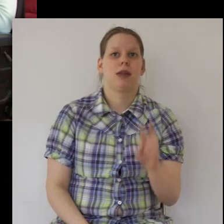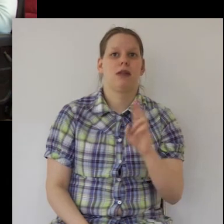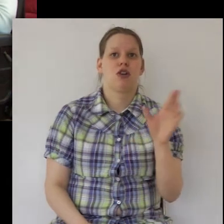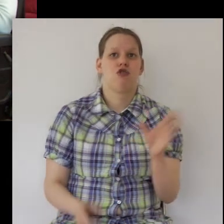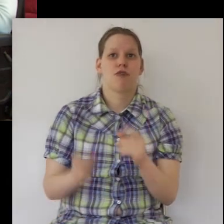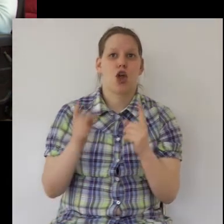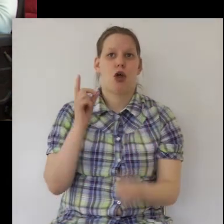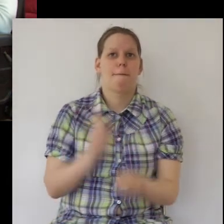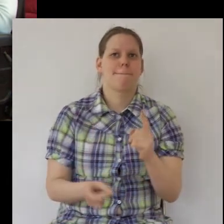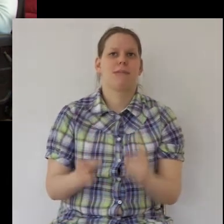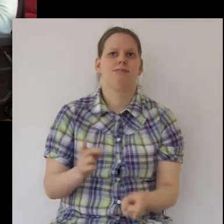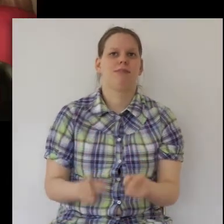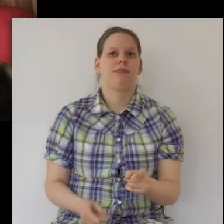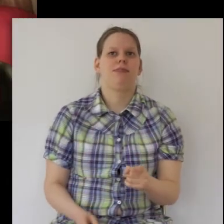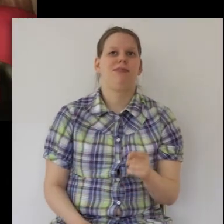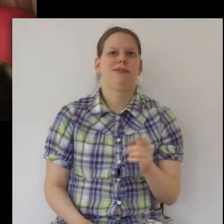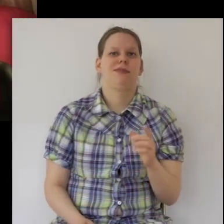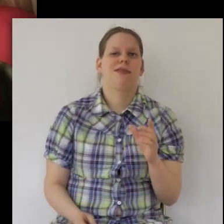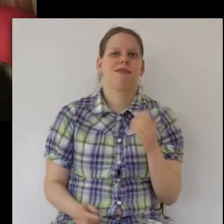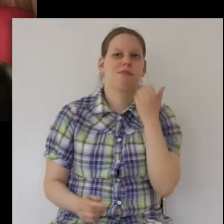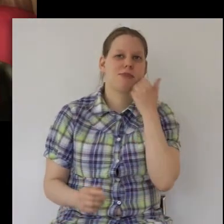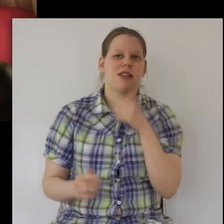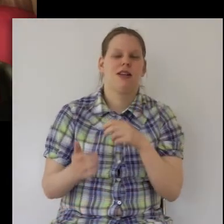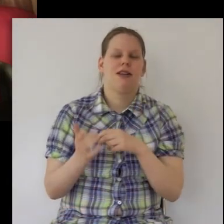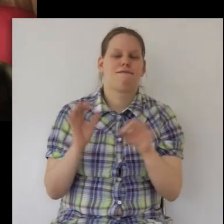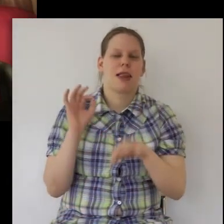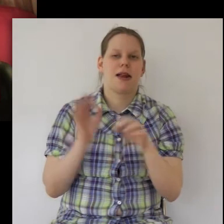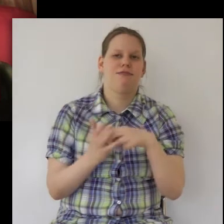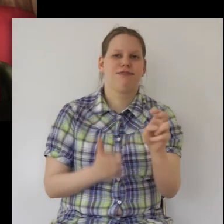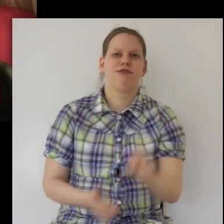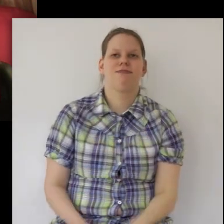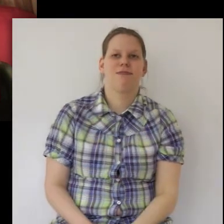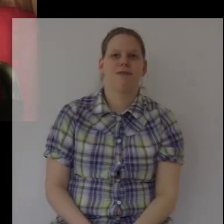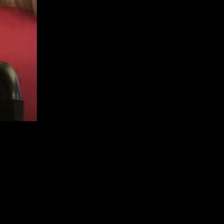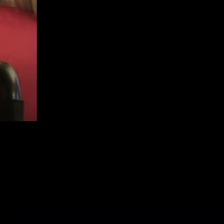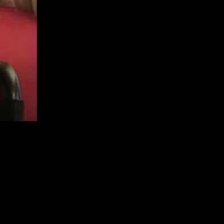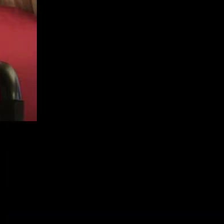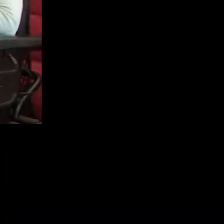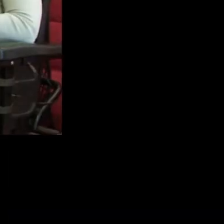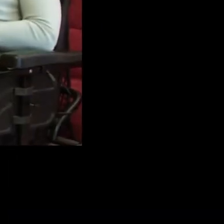Also, wer mitbestimmen will, muss wählen gehen.